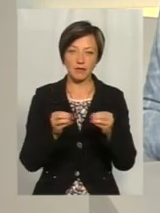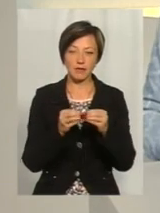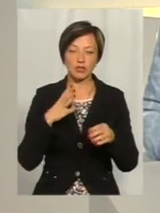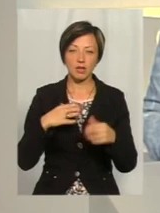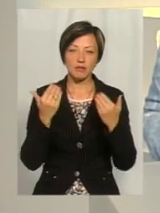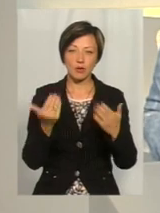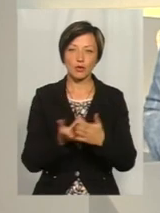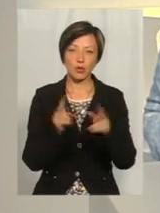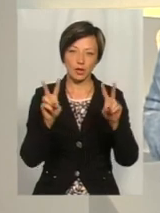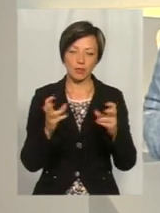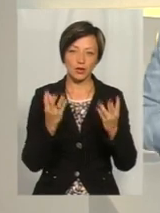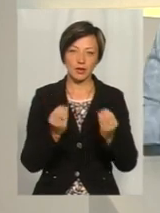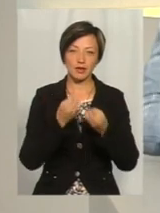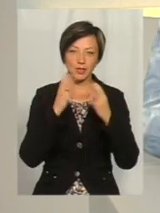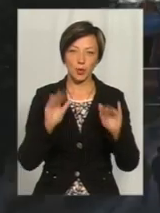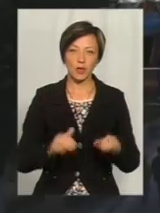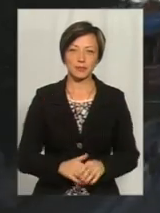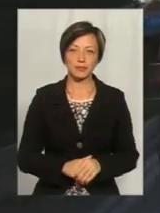чекатиму вас із новою темою. На все добре.